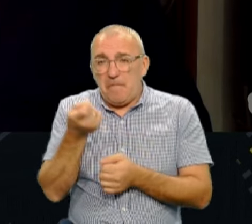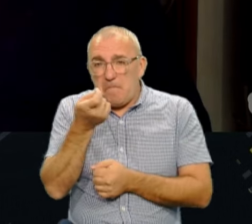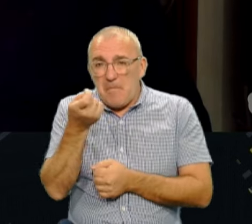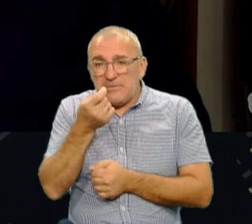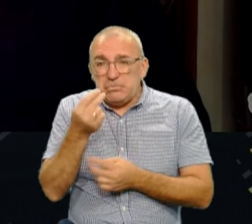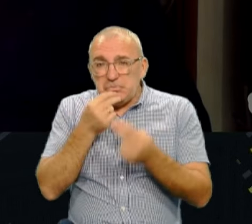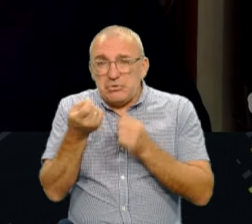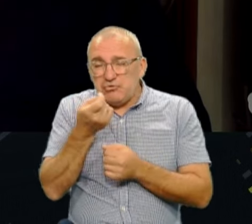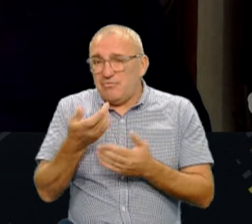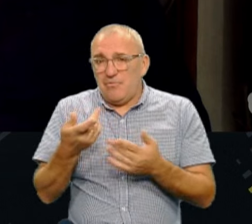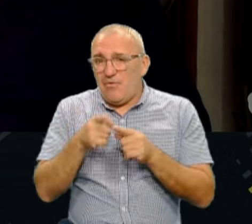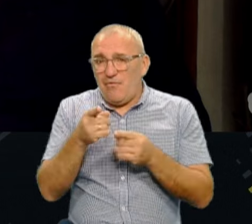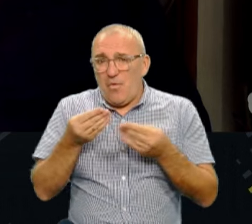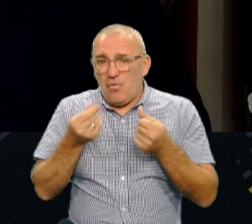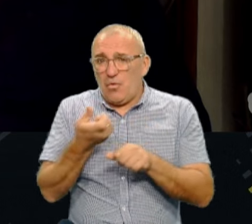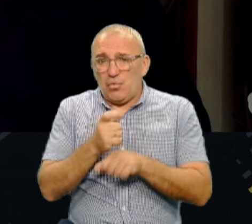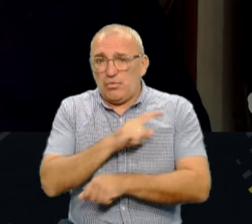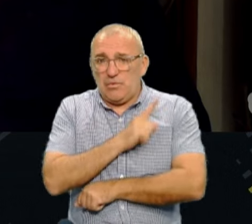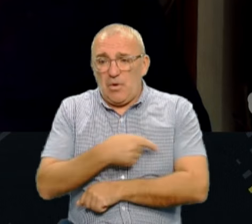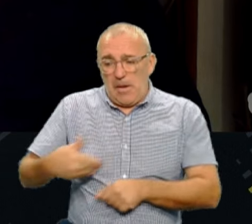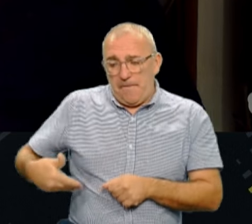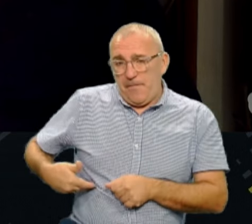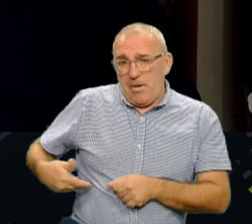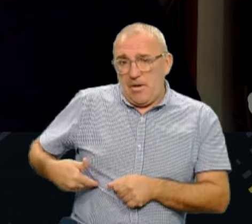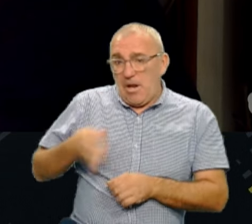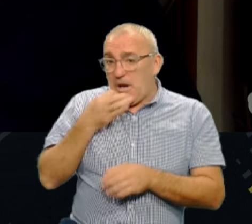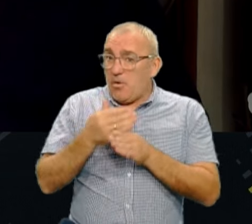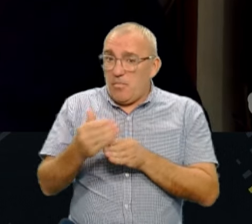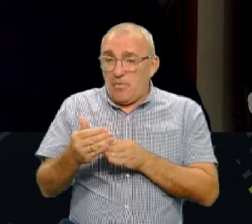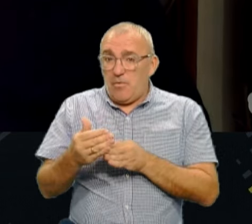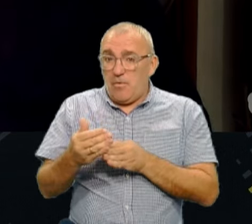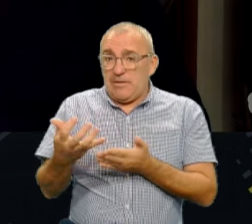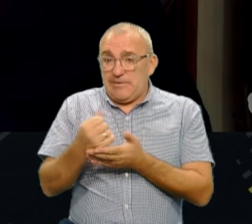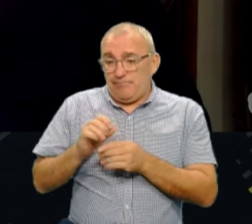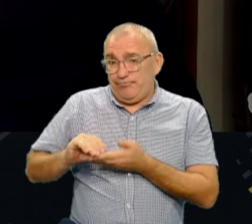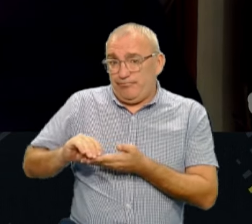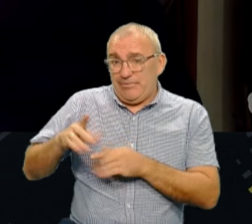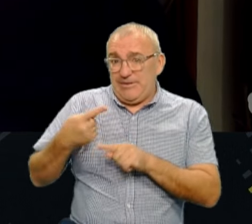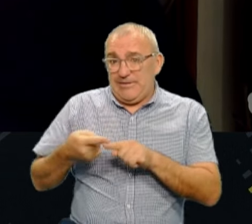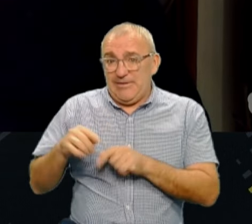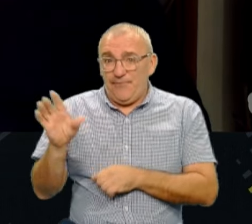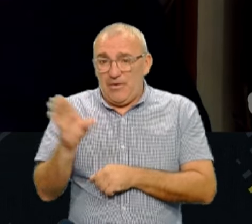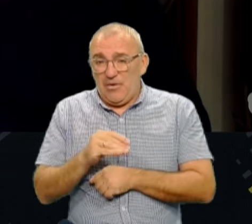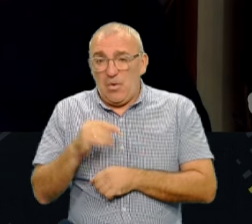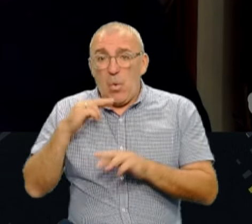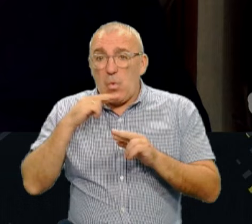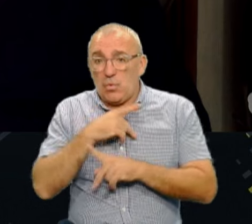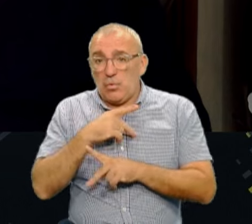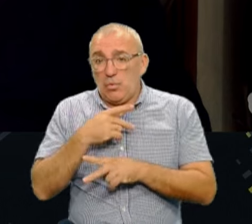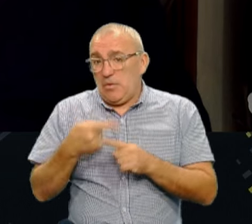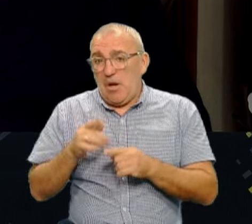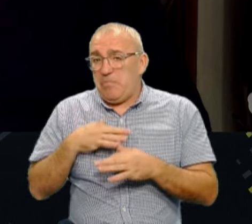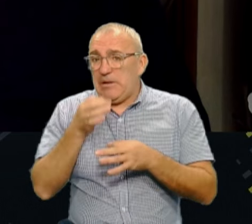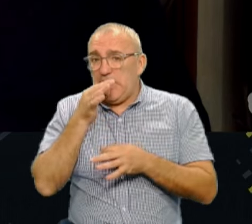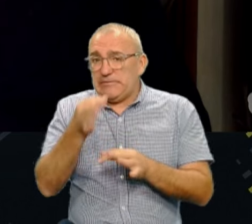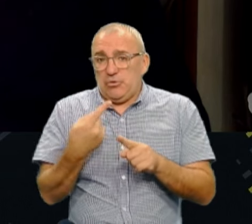чимось. Воно впливає дуже сильно на піщинку і рано чи пізно назбираються оці всі отрути. я би не сказав, що,